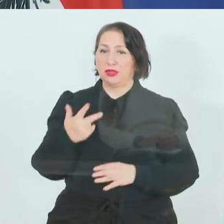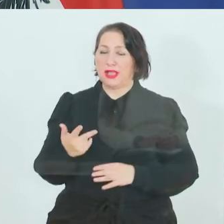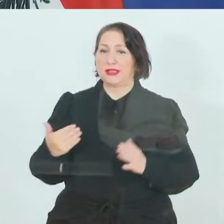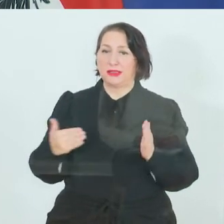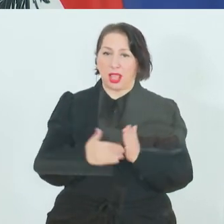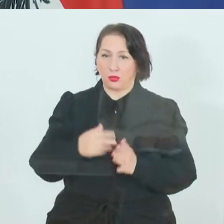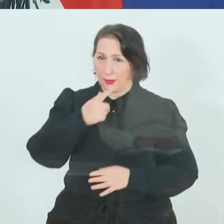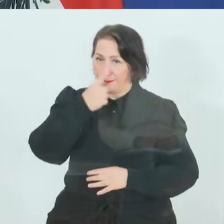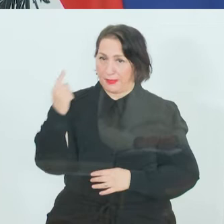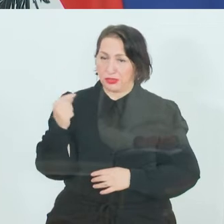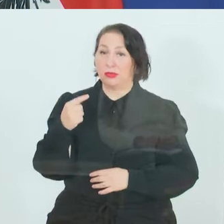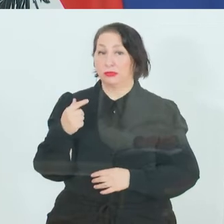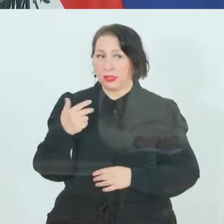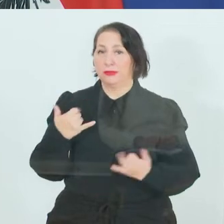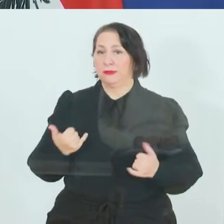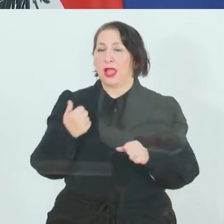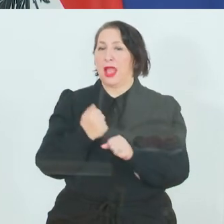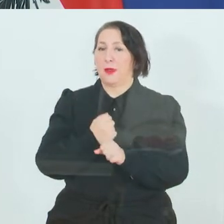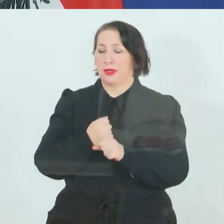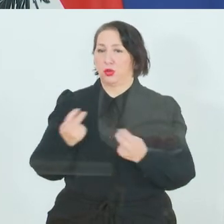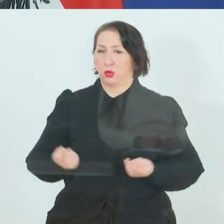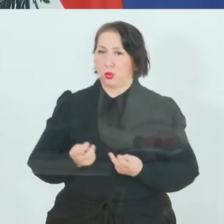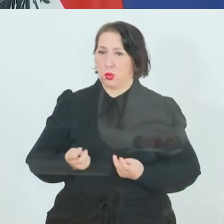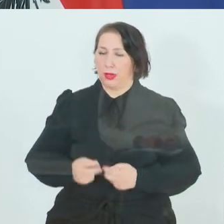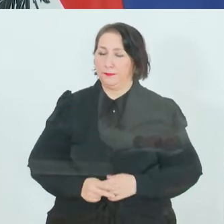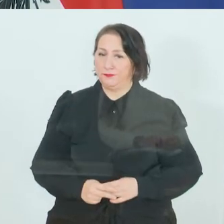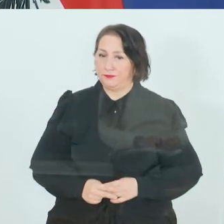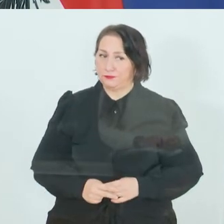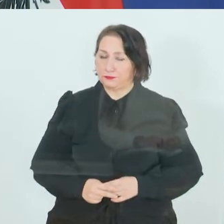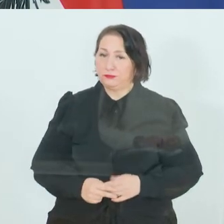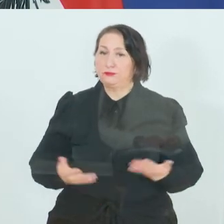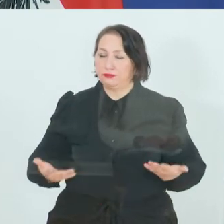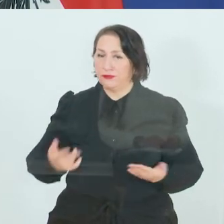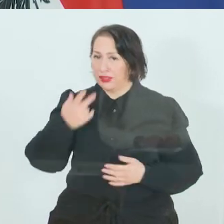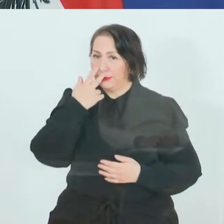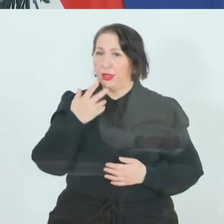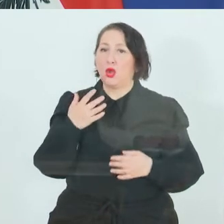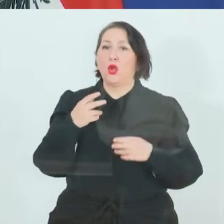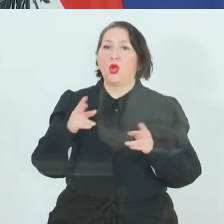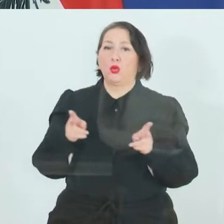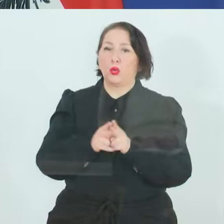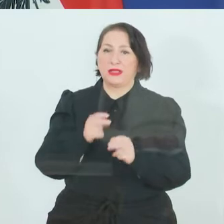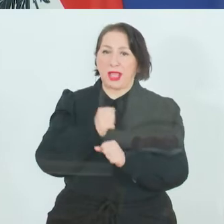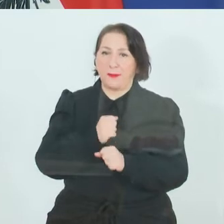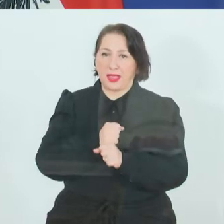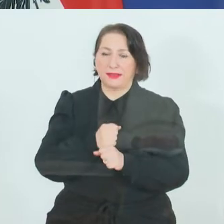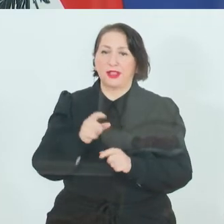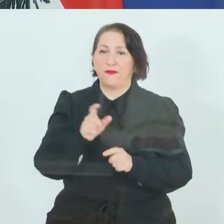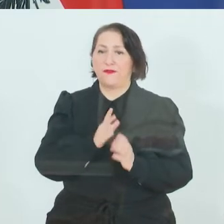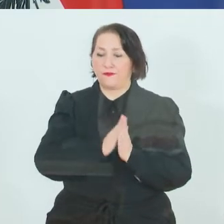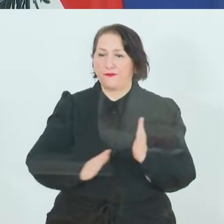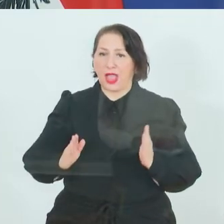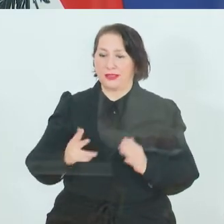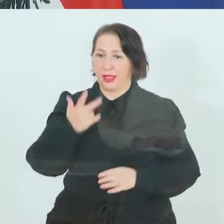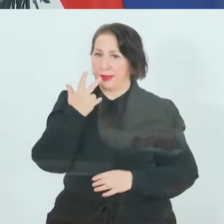Menschen auf Arbeitssuche. Wir sehen, dass die Kurzarbeitsphase 3, die seit Beginn des Oktobers